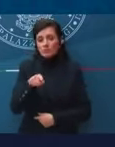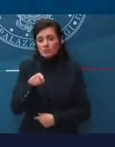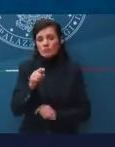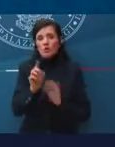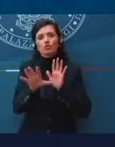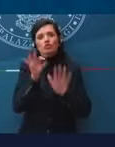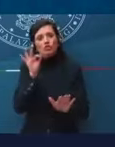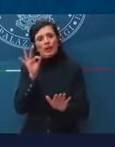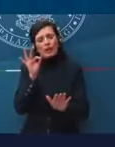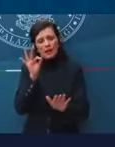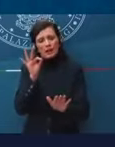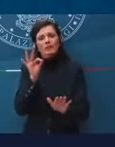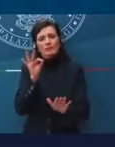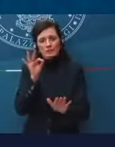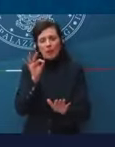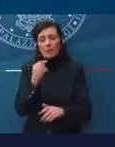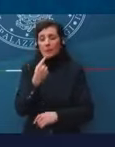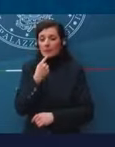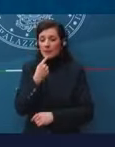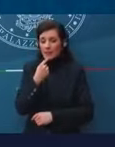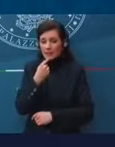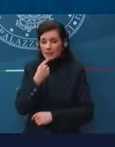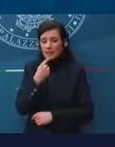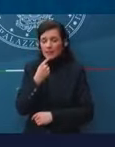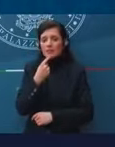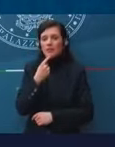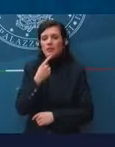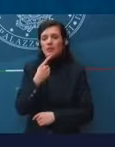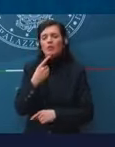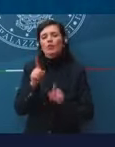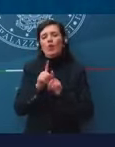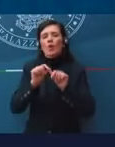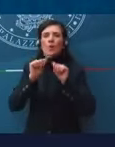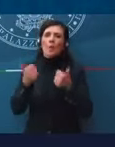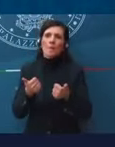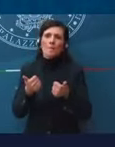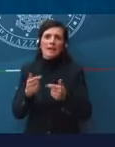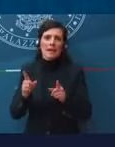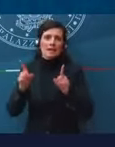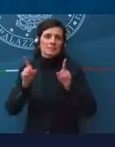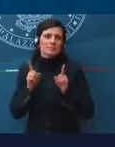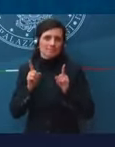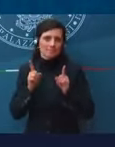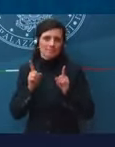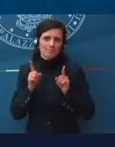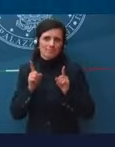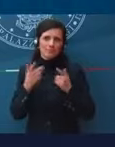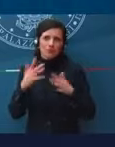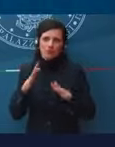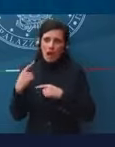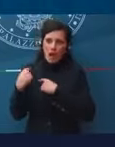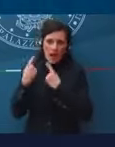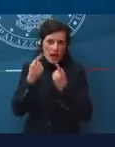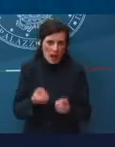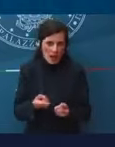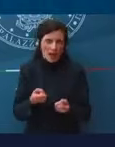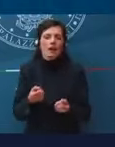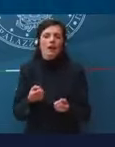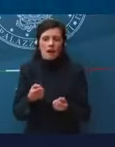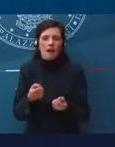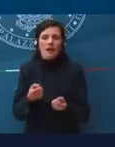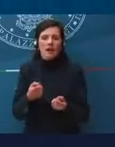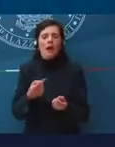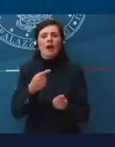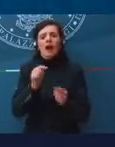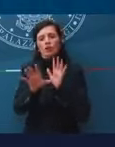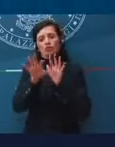sceglie una via per chi ha questo, tra virgolette, paracaduto e già storicamente costruito, invece si